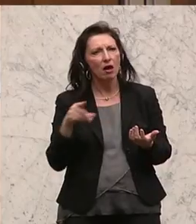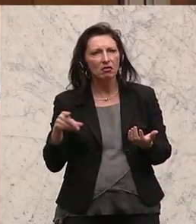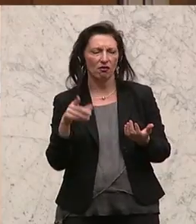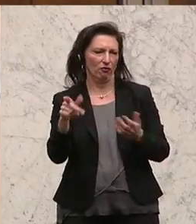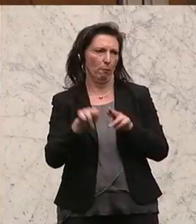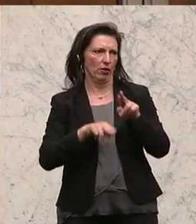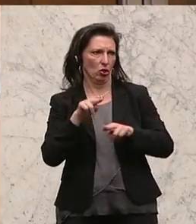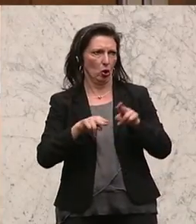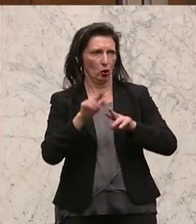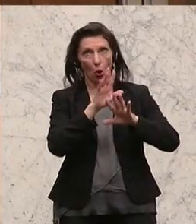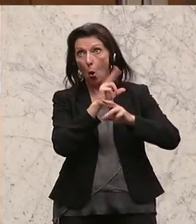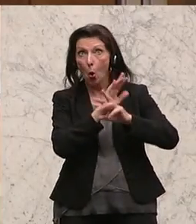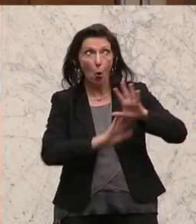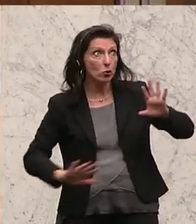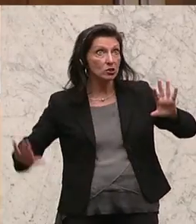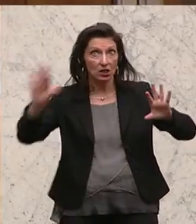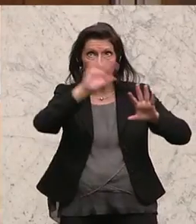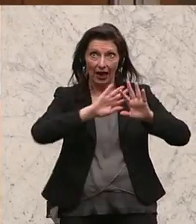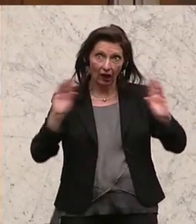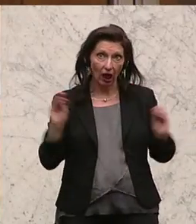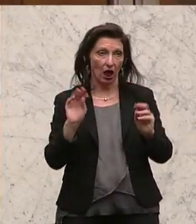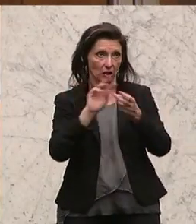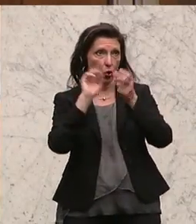umsetzen können. Euch beiden, Ihnen beiden, herzliches Dankeschön.